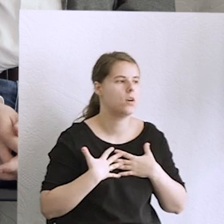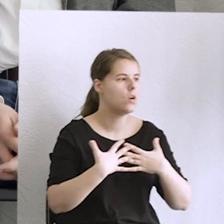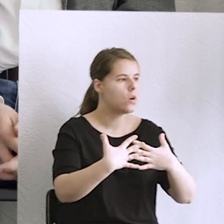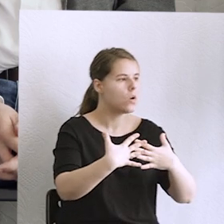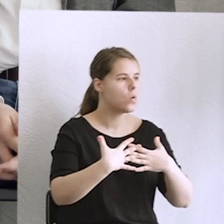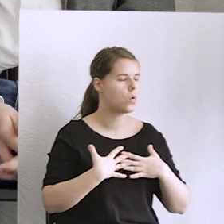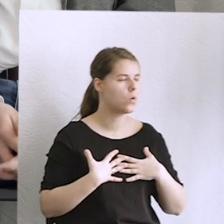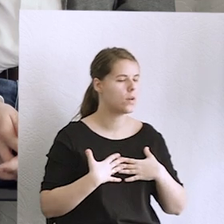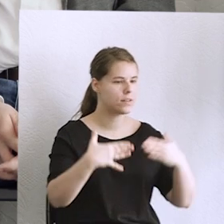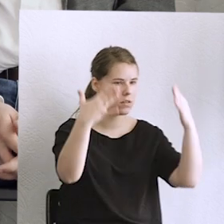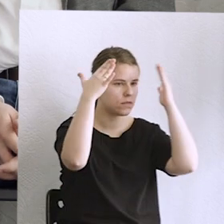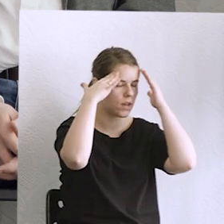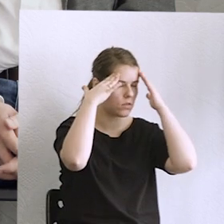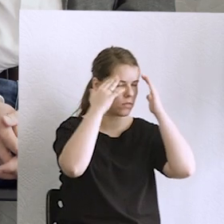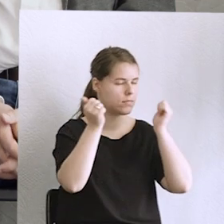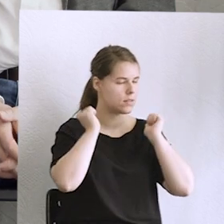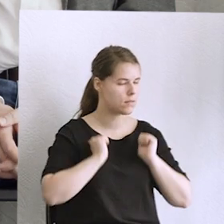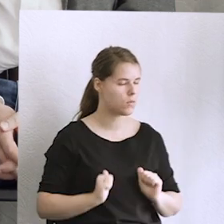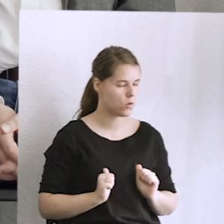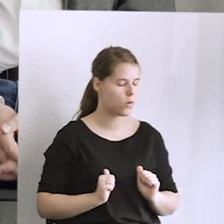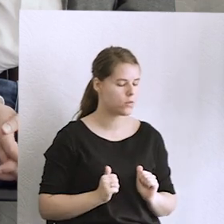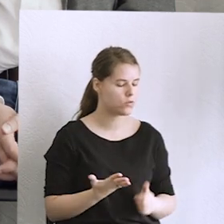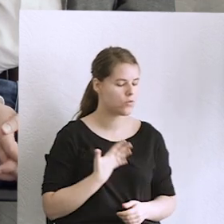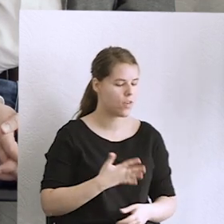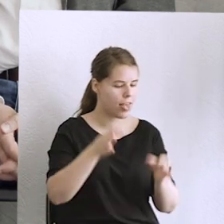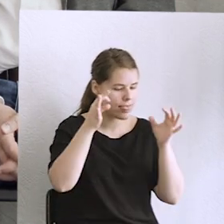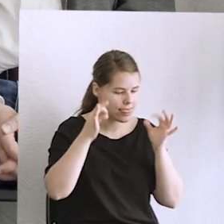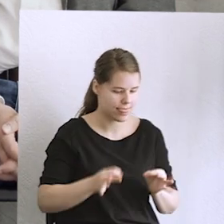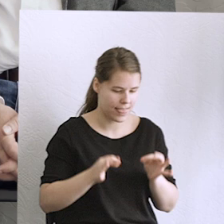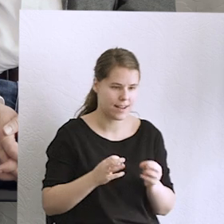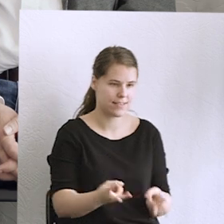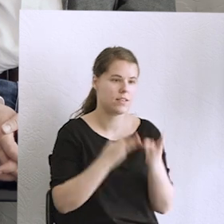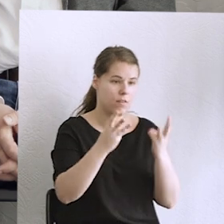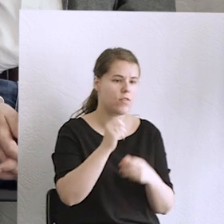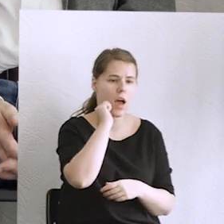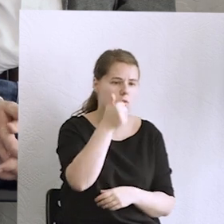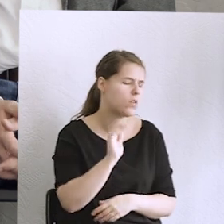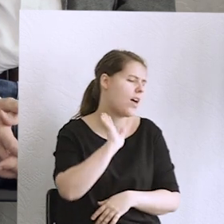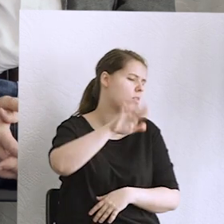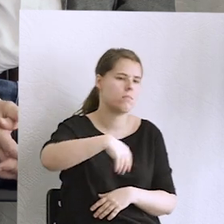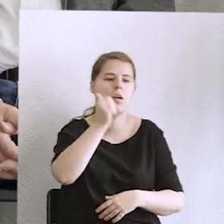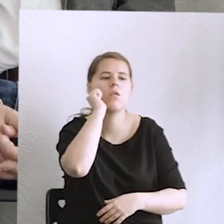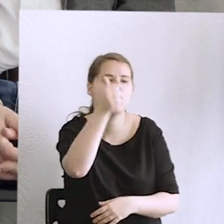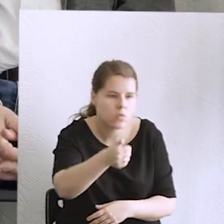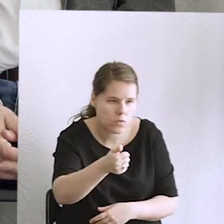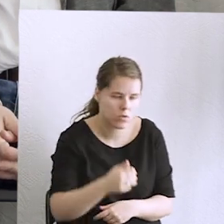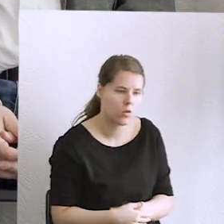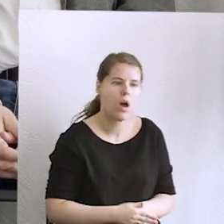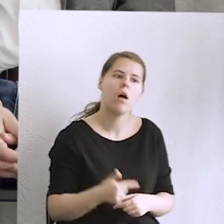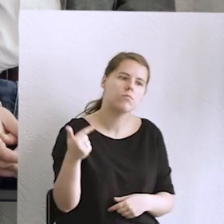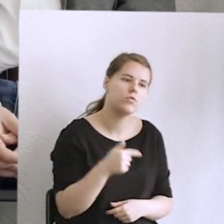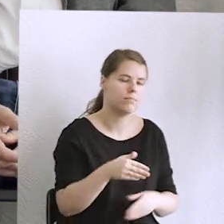bardzo świadomy, żebyśmy byli świadomi tego, że jesteśmy tu i teraz, a jutro jest dopiero jutro. Bardzo to było zachodnie i bardzo takie